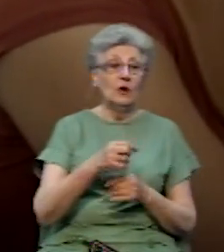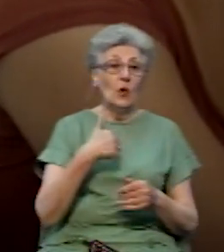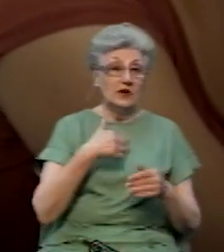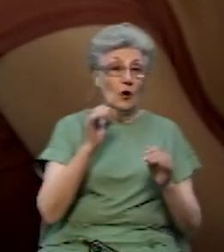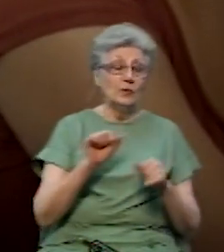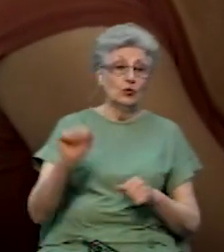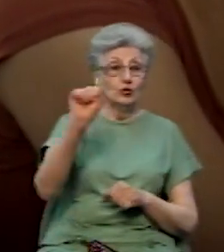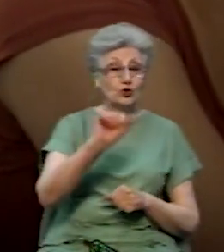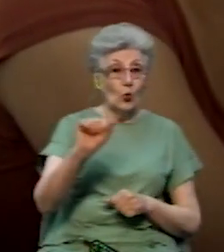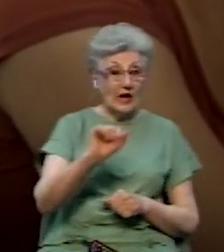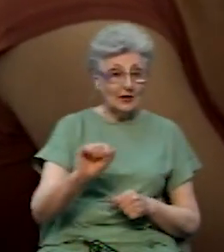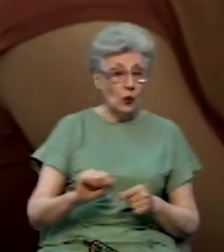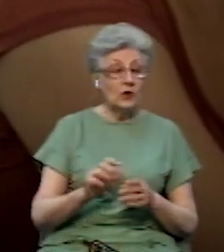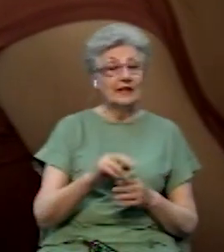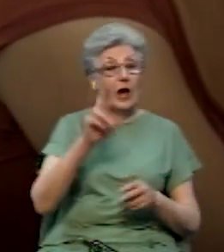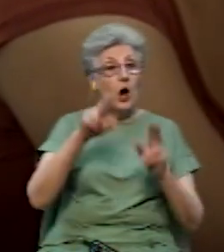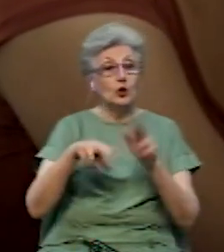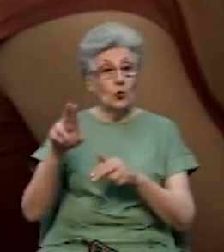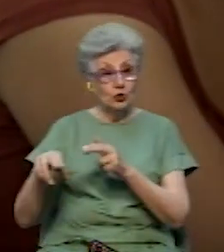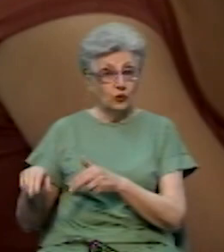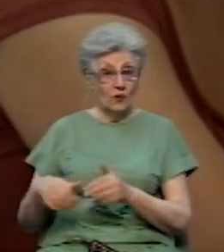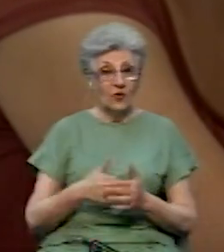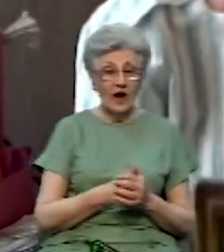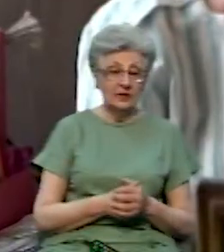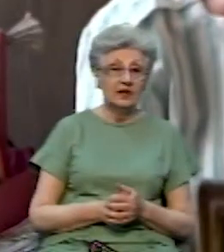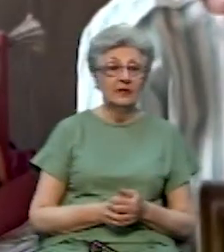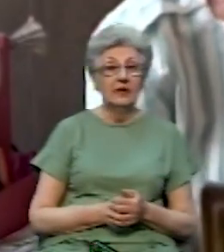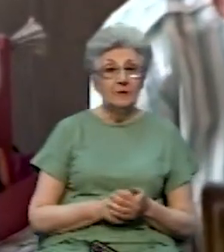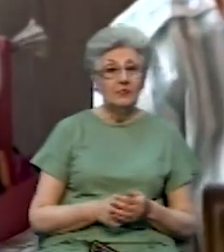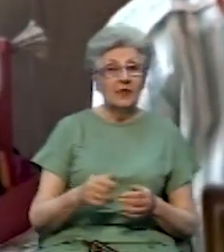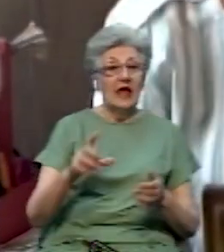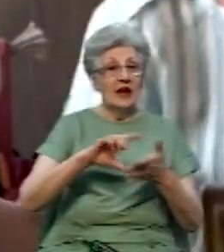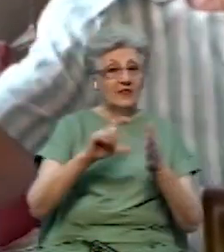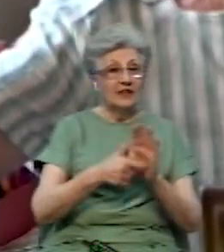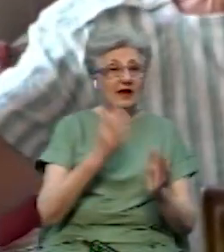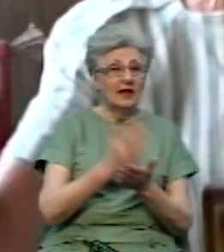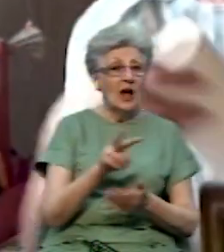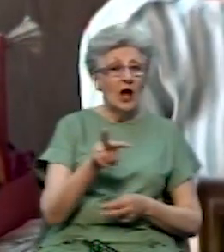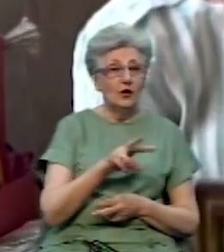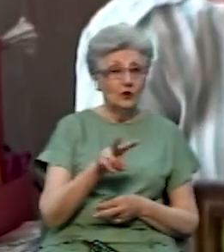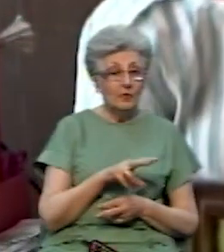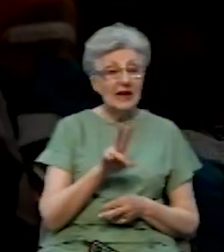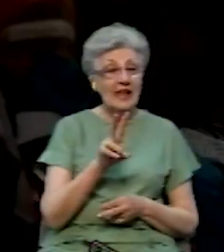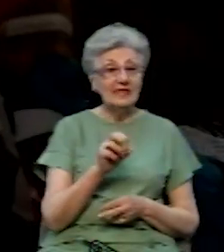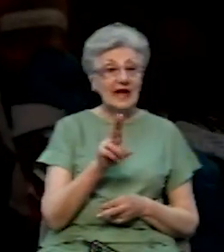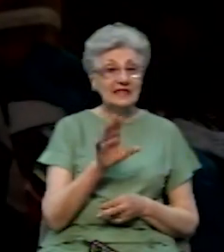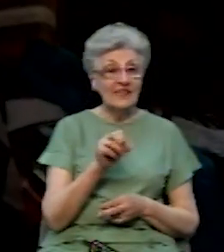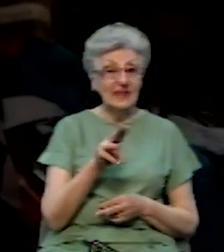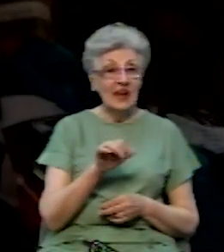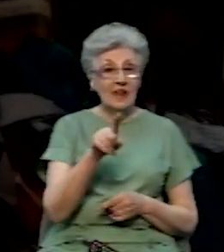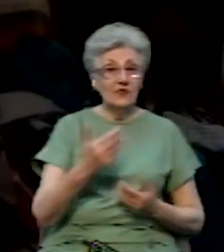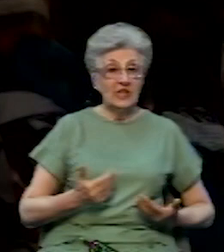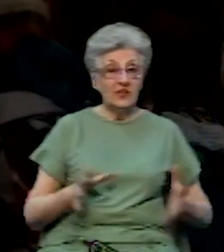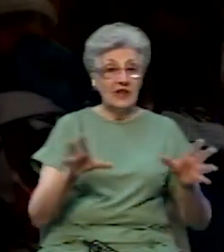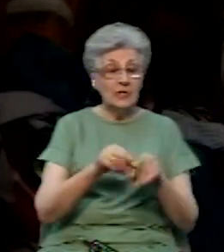ґрунтувати. Ось, до мене це здається дуже легко. Квартира належить Людмилі Нецвітаєвій. Вона живе тут разом з